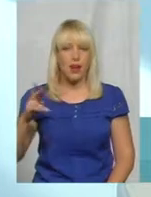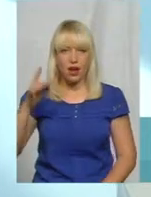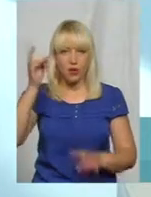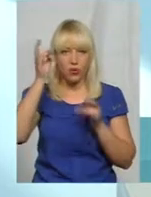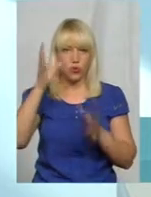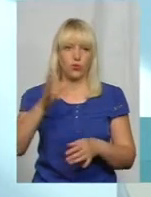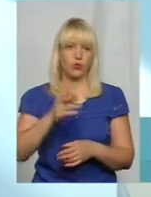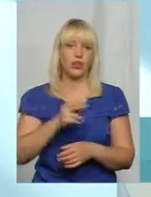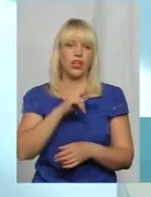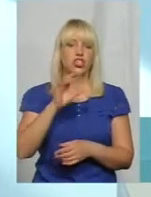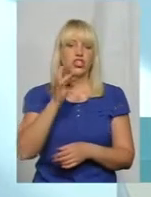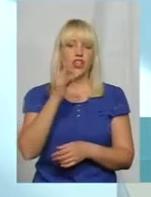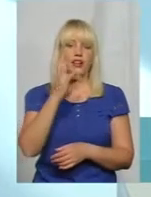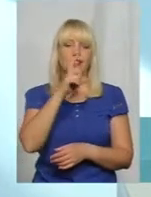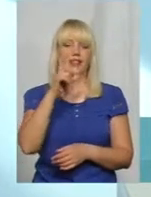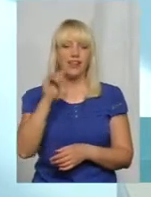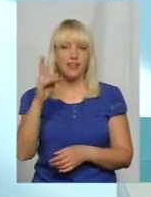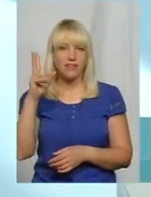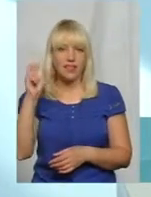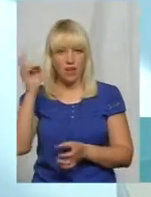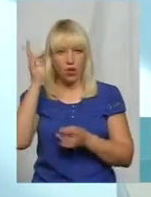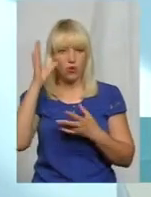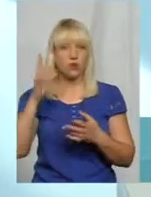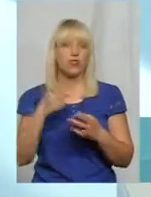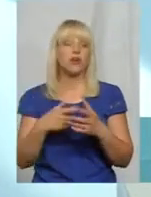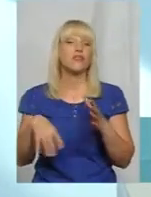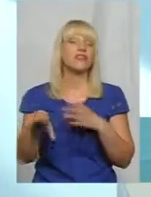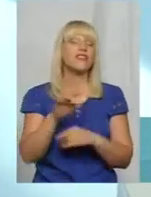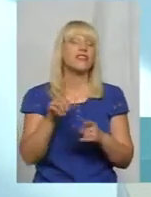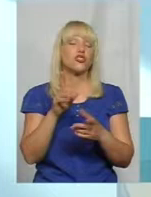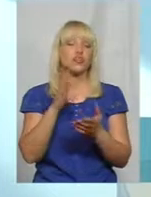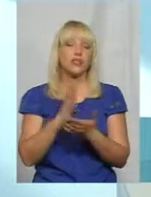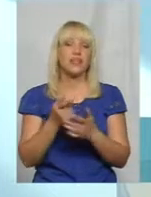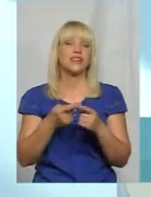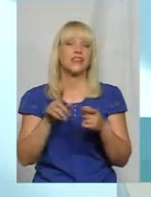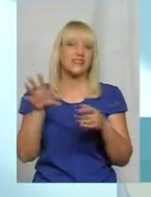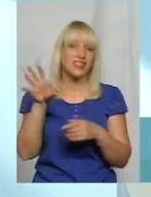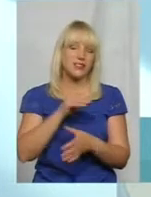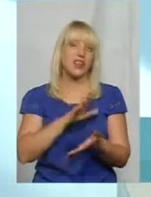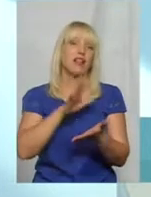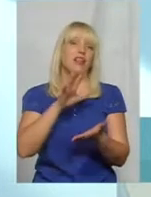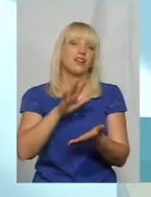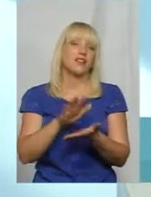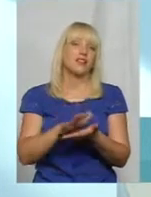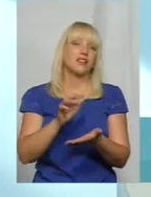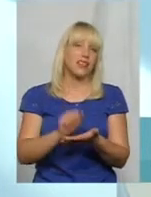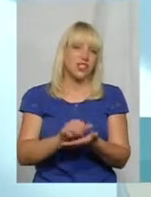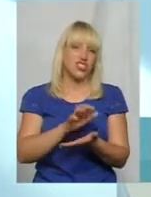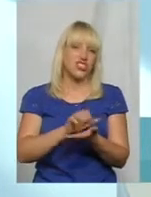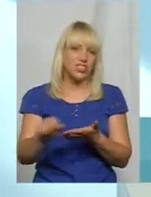що є на даний момент, воно в подальшому розорюється, нищиться. І, на жаль,